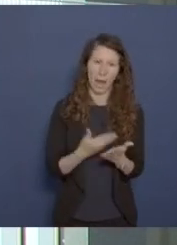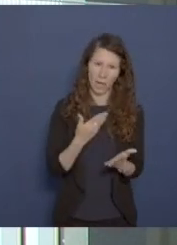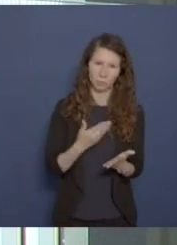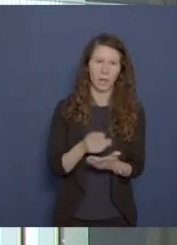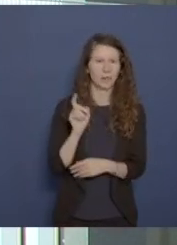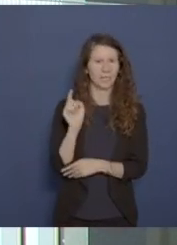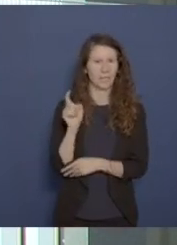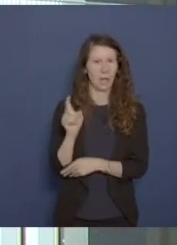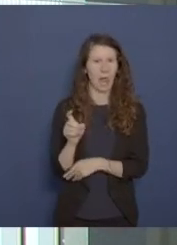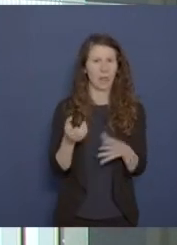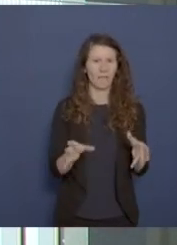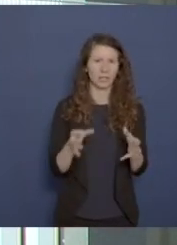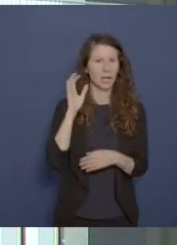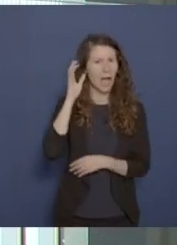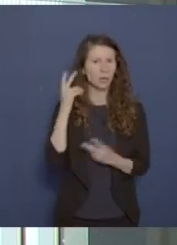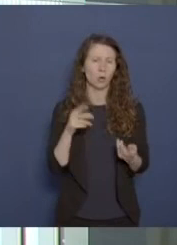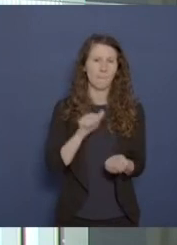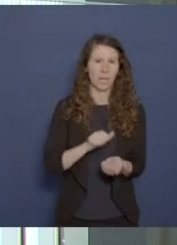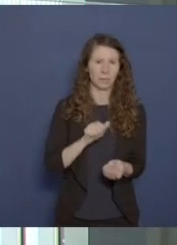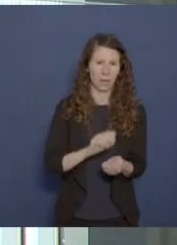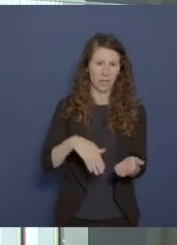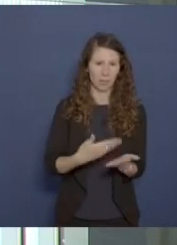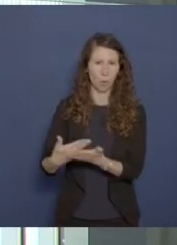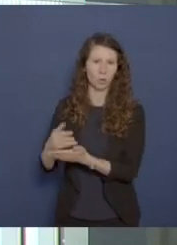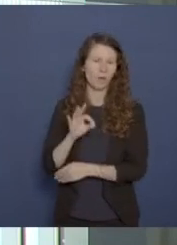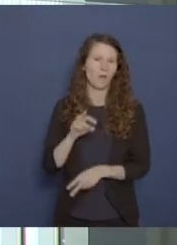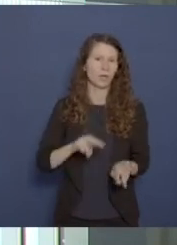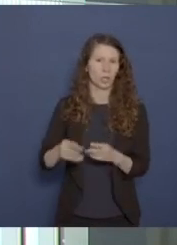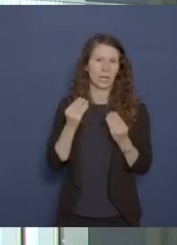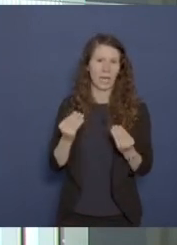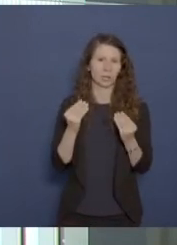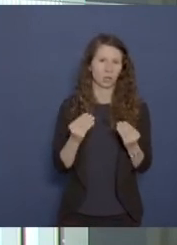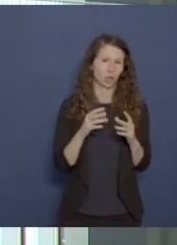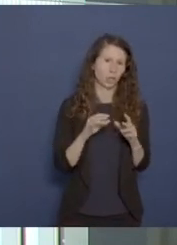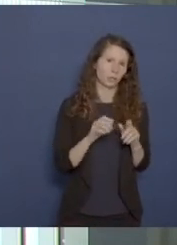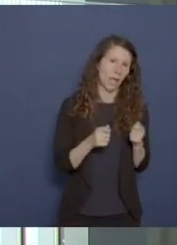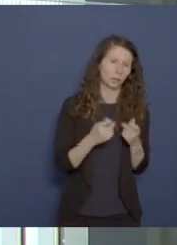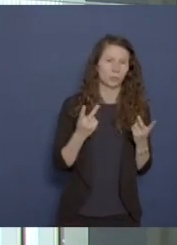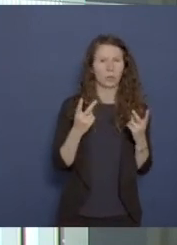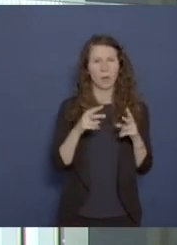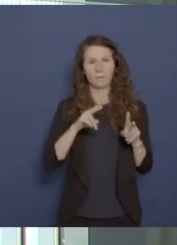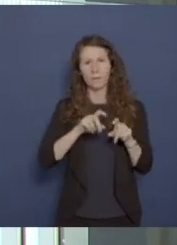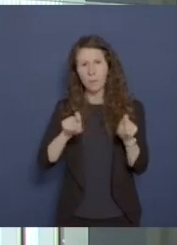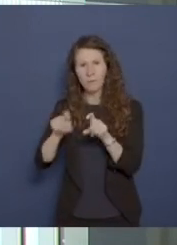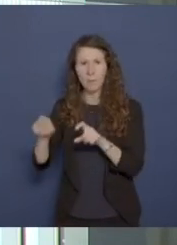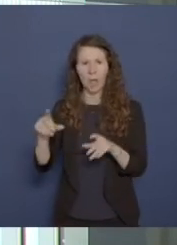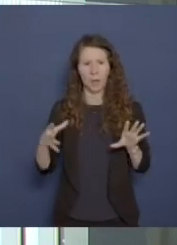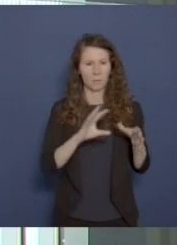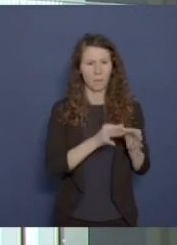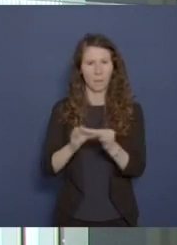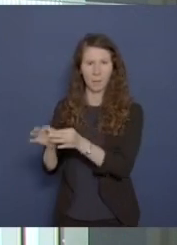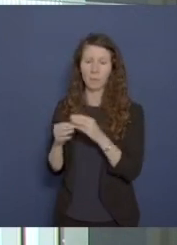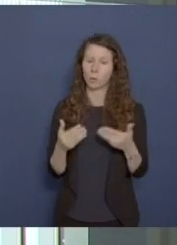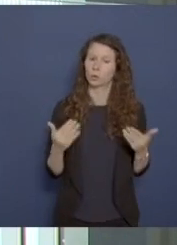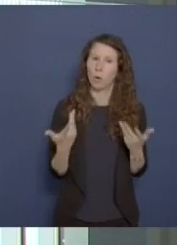die digitalen Fernsehradio- oder Printangebote verschiedener klassischer Medienunternehmen oder Sparten miteinander verknüpfen und ihnen so zu